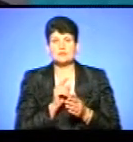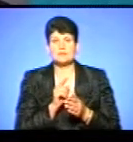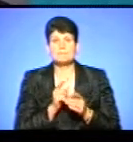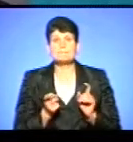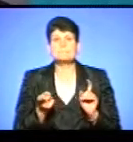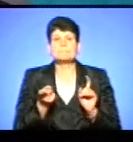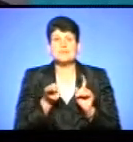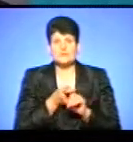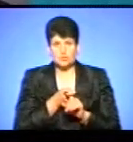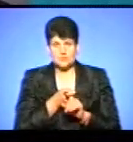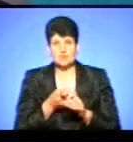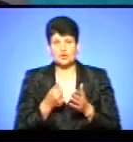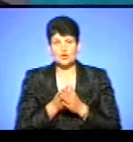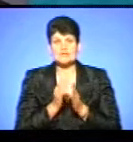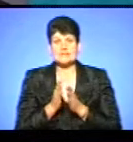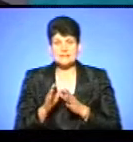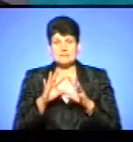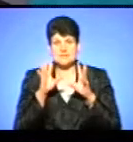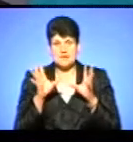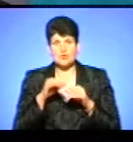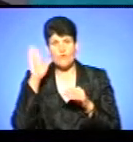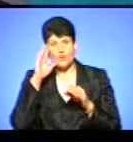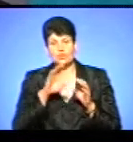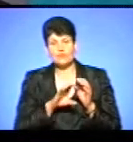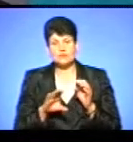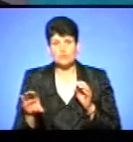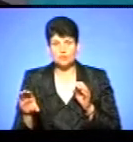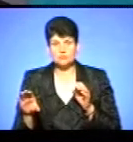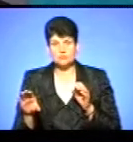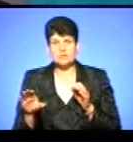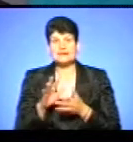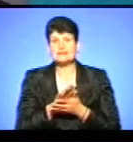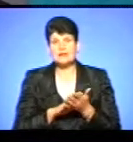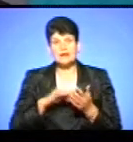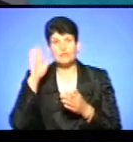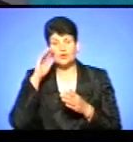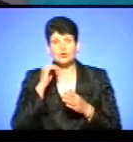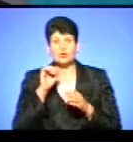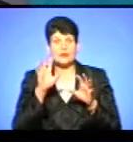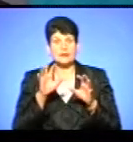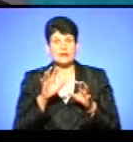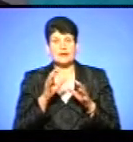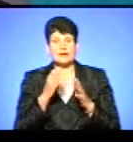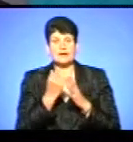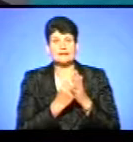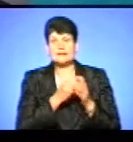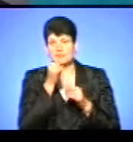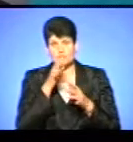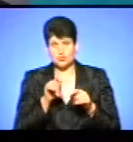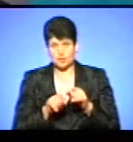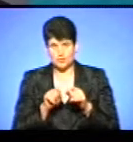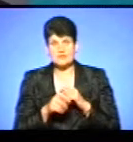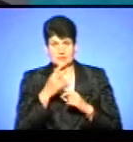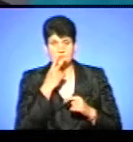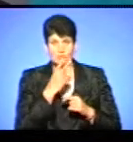підключитися до системи загального водовідводу. Далі водоканал не може контролювати їхні подальші дії. Це ми